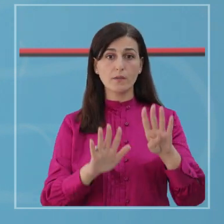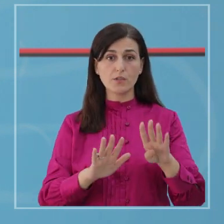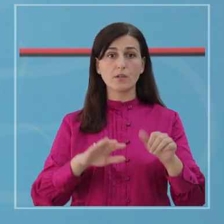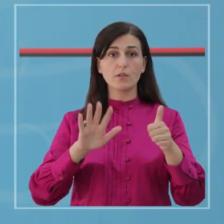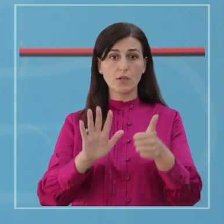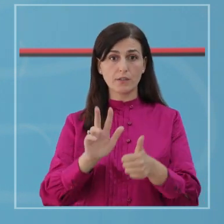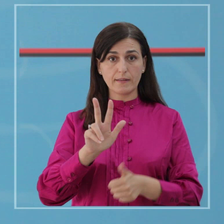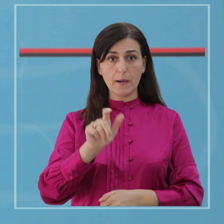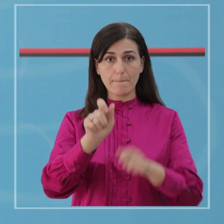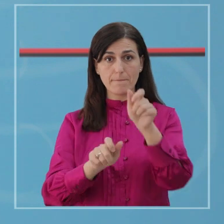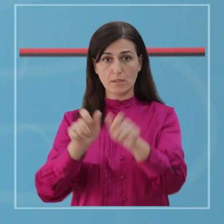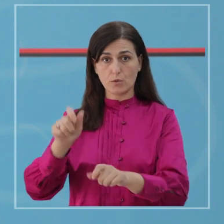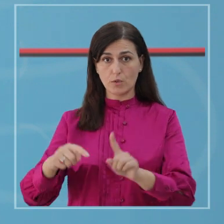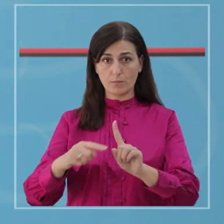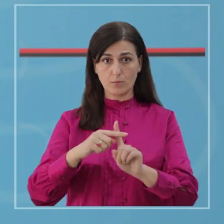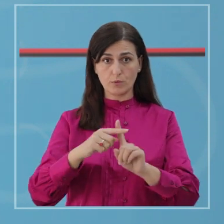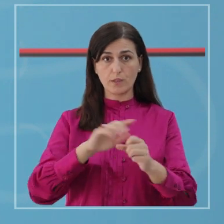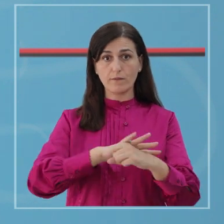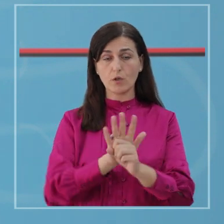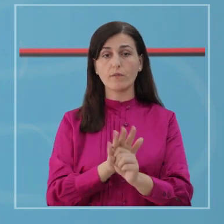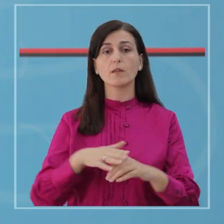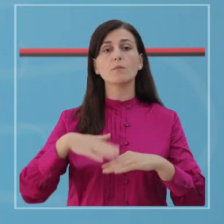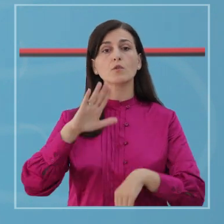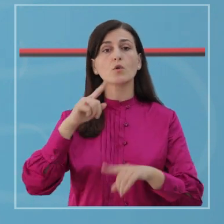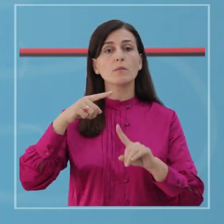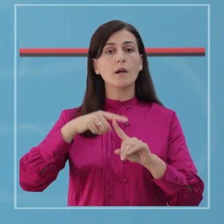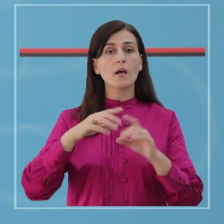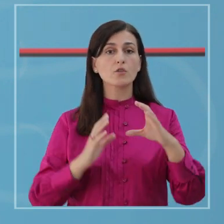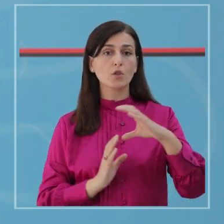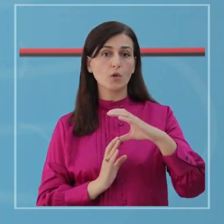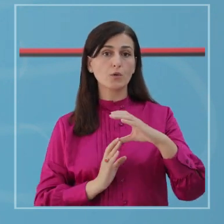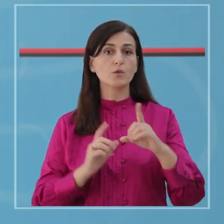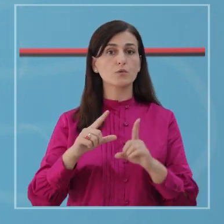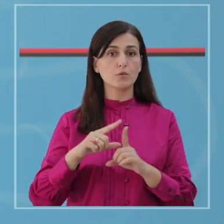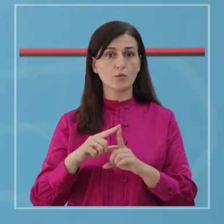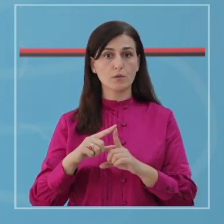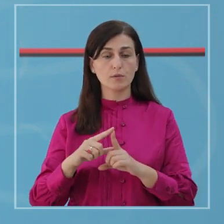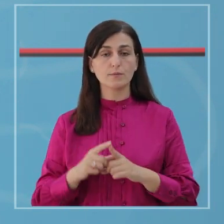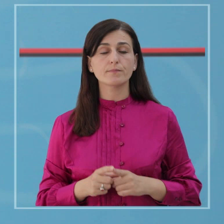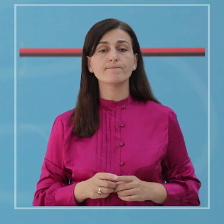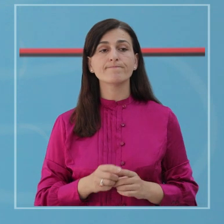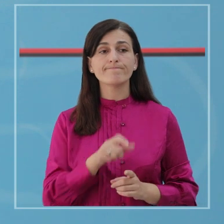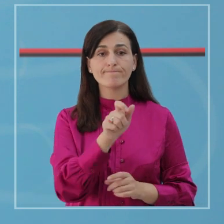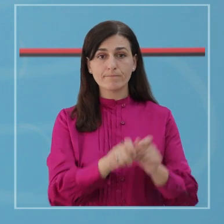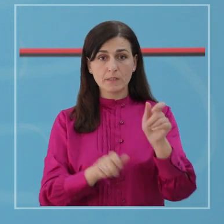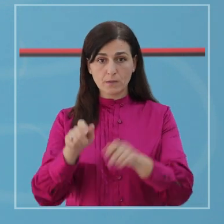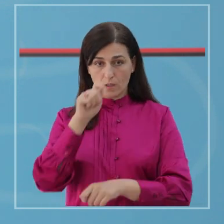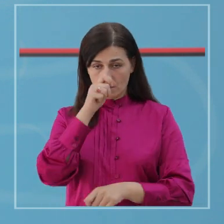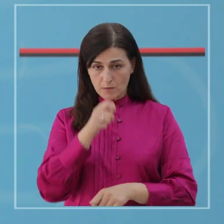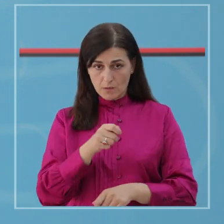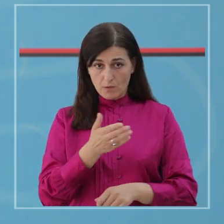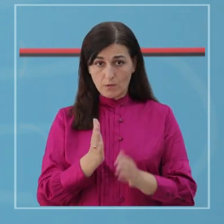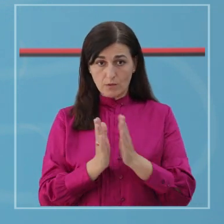persona aktiv me COVID-19, kresish në Tiran, në Shkoder dhe në Durës. Të ndërruar qytetarë, raste